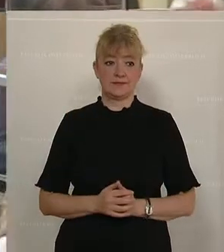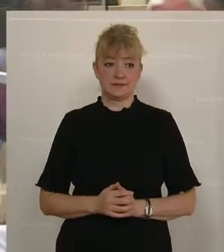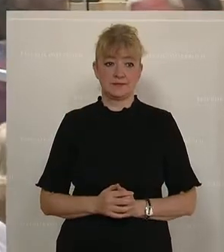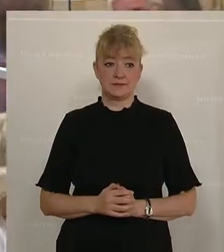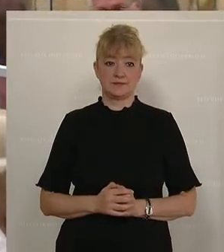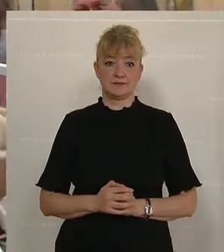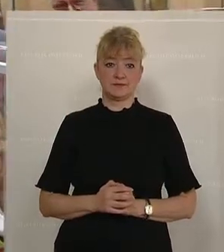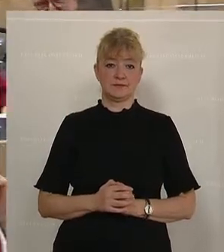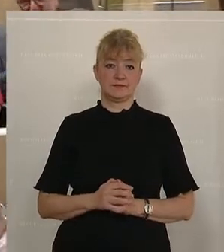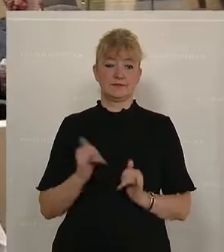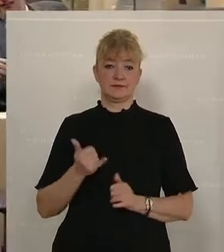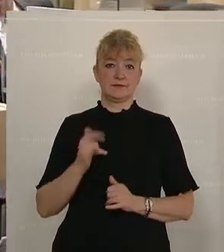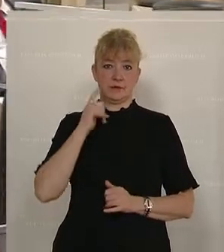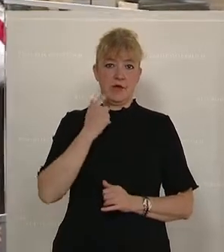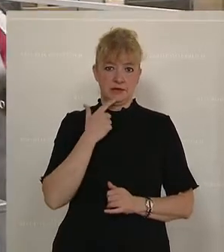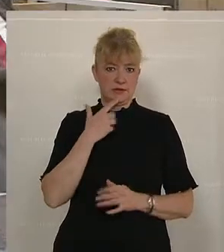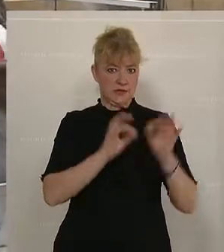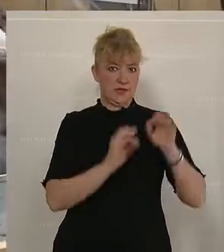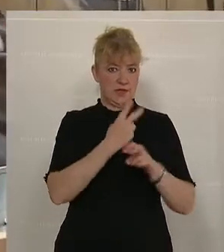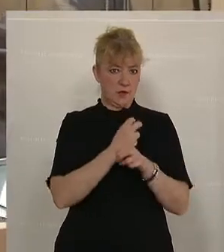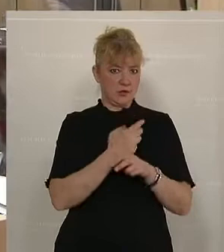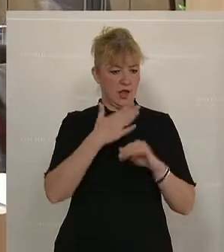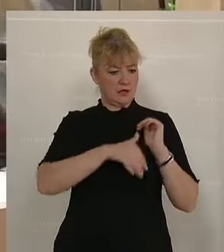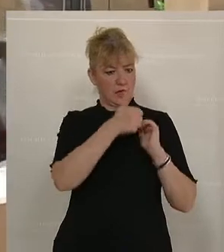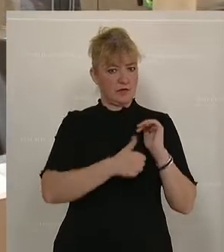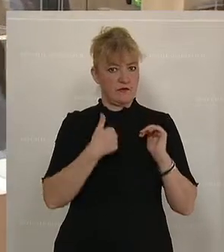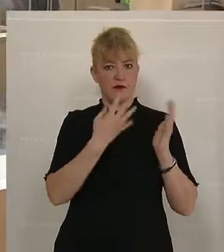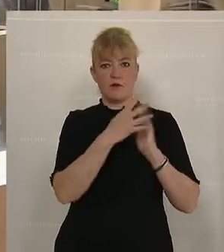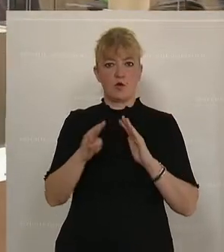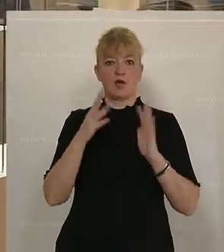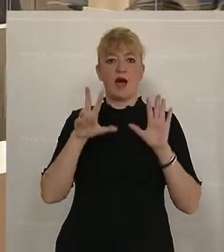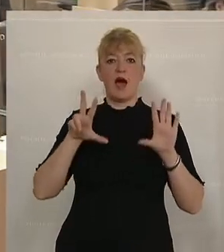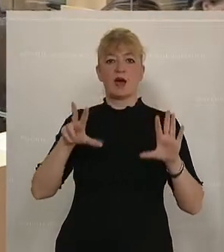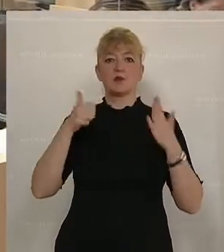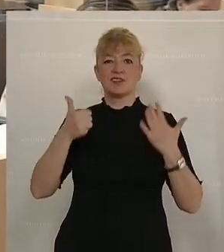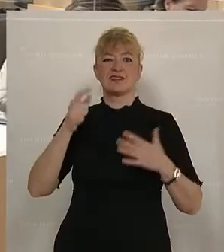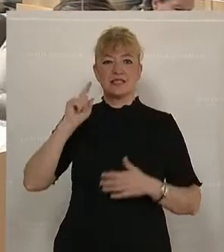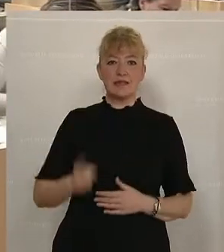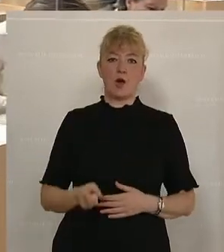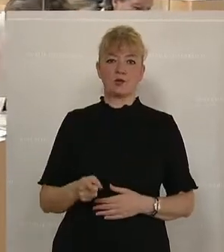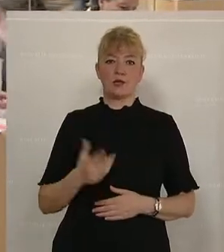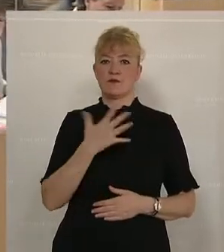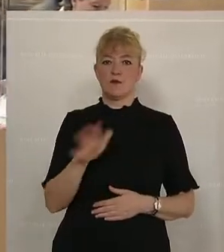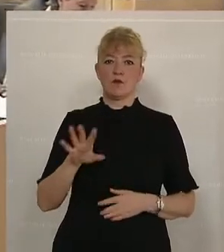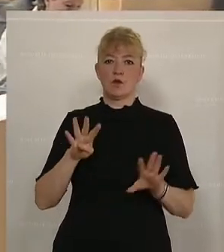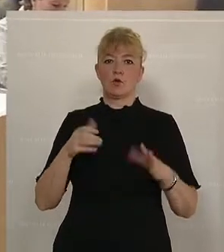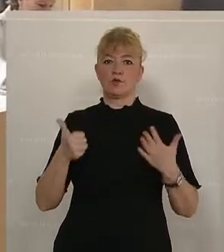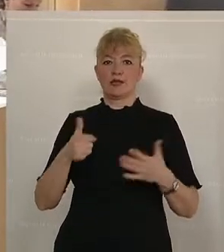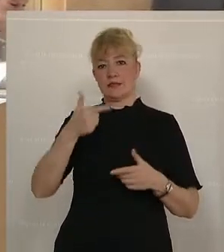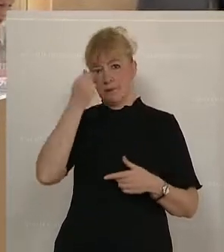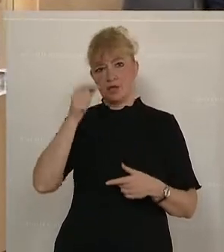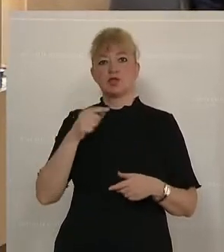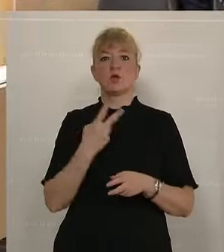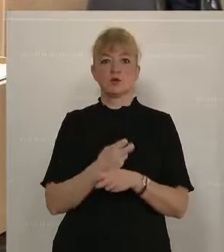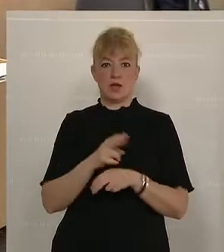Ja, im März laut Statistik Austria, die letzte Auswertung waren, 468.569 Menschen haben